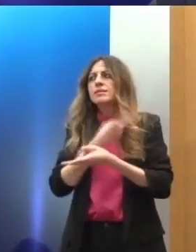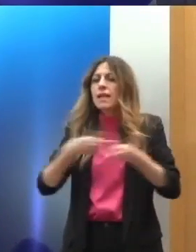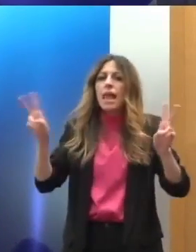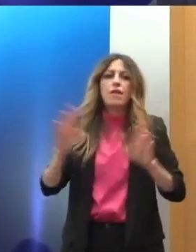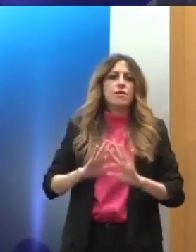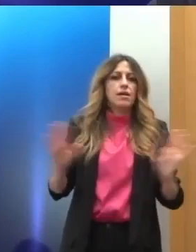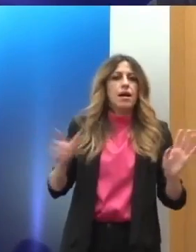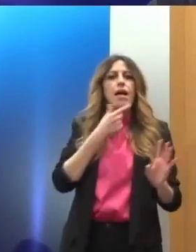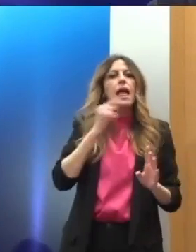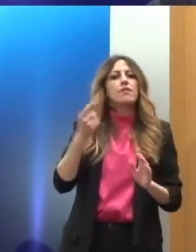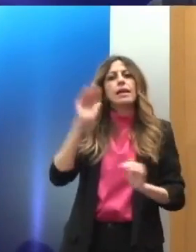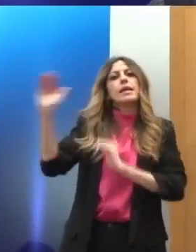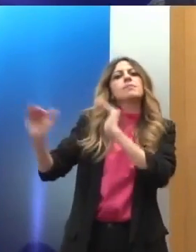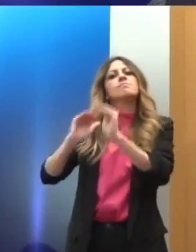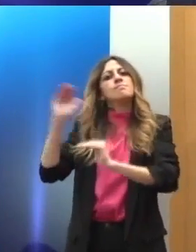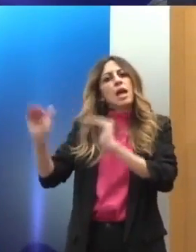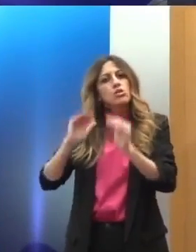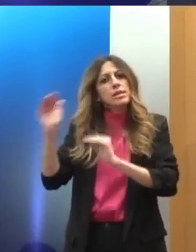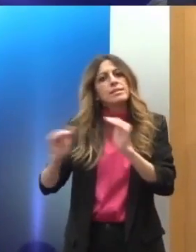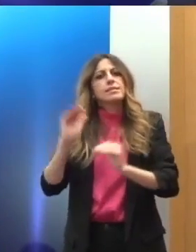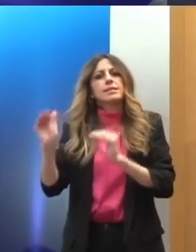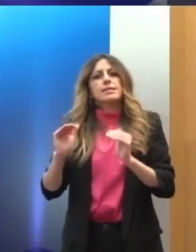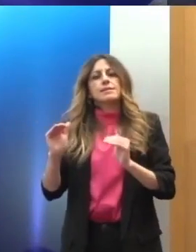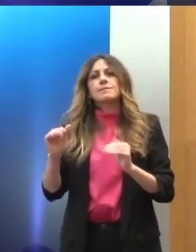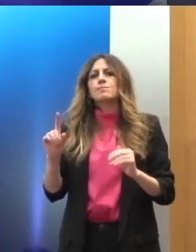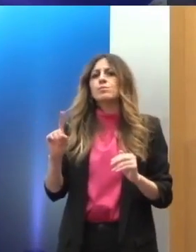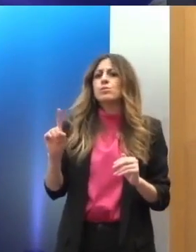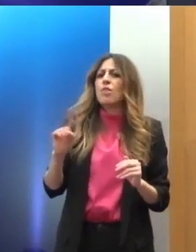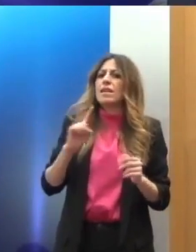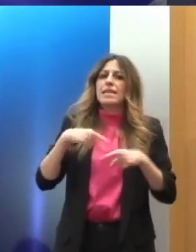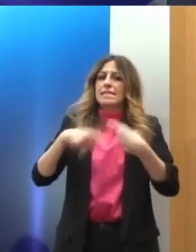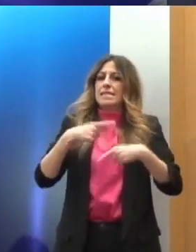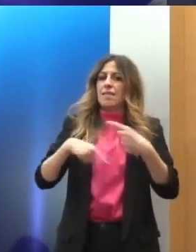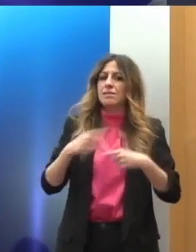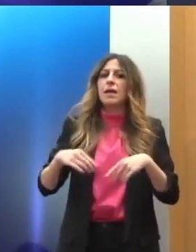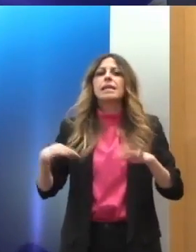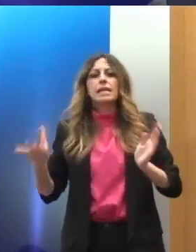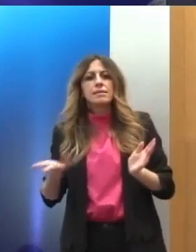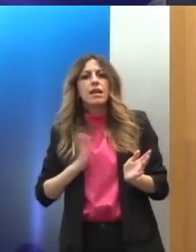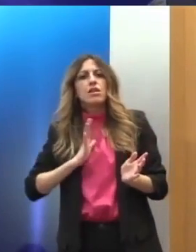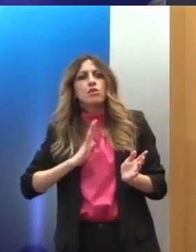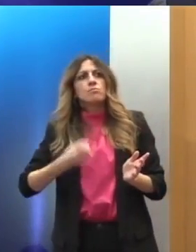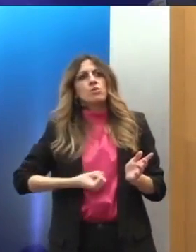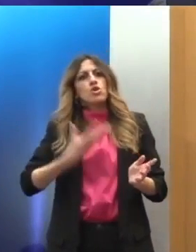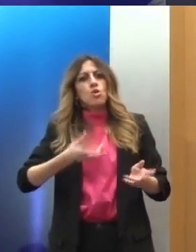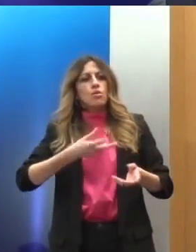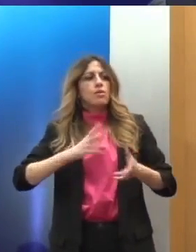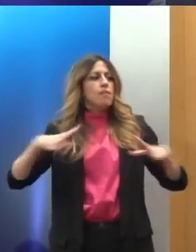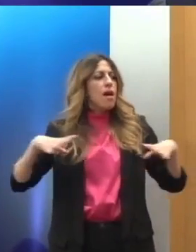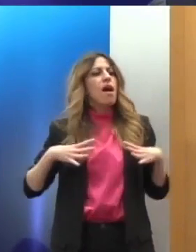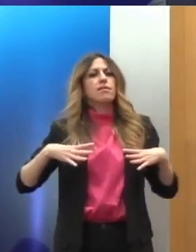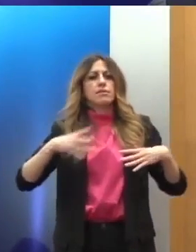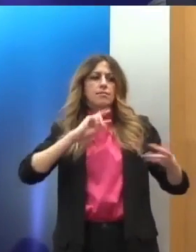ερωτηθούν και καμιά φορά απαντάει κανείς πράγματα που ενδεχομένως να μην μπορούσε να απαντήσει σε μια ανοιχτή